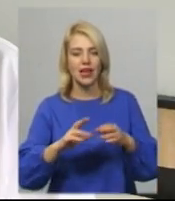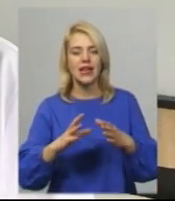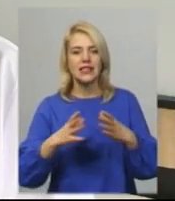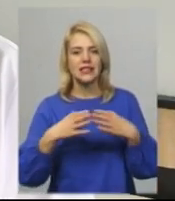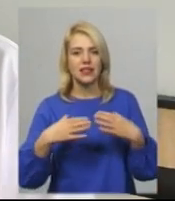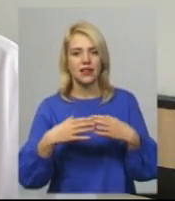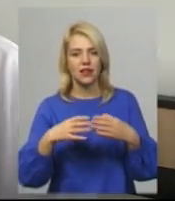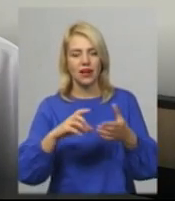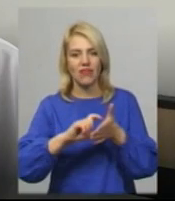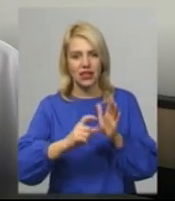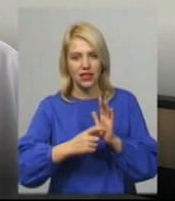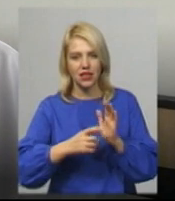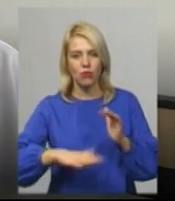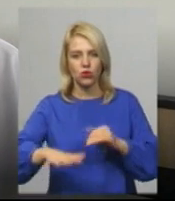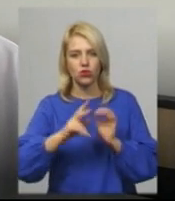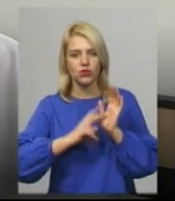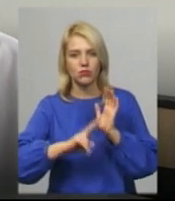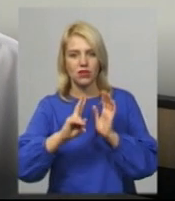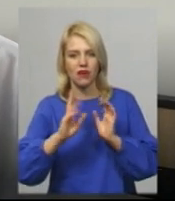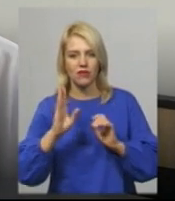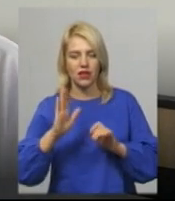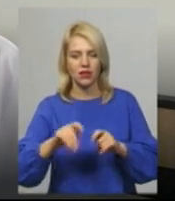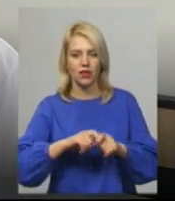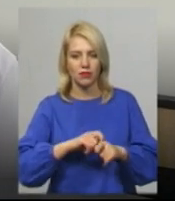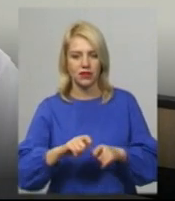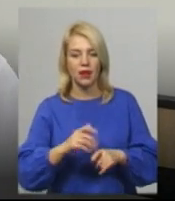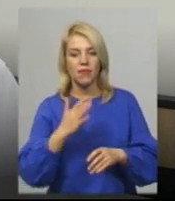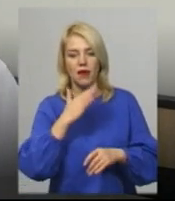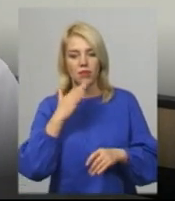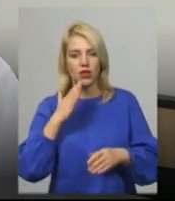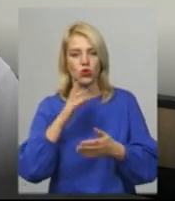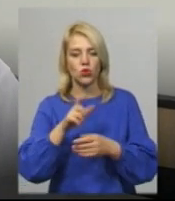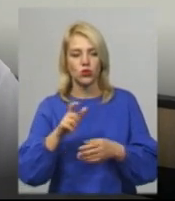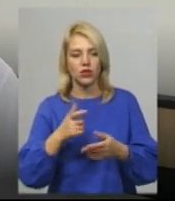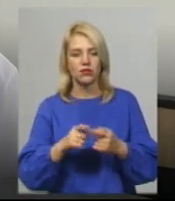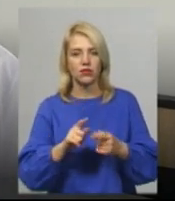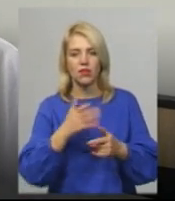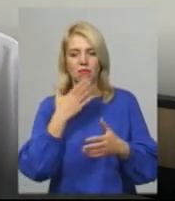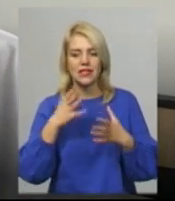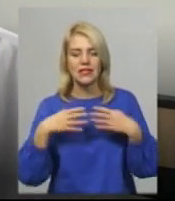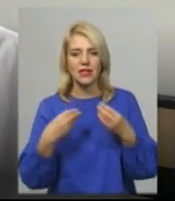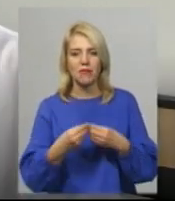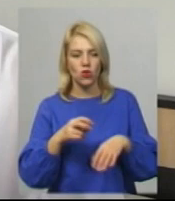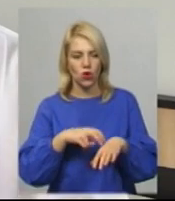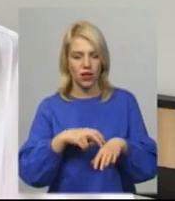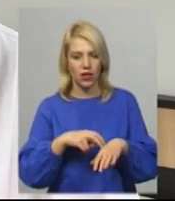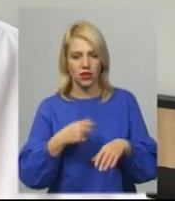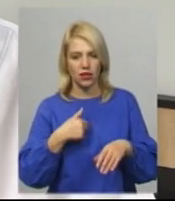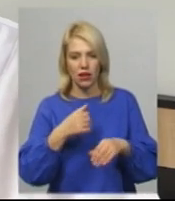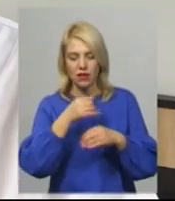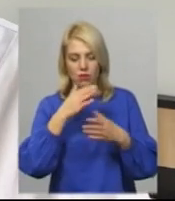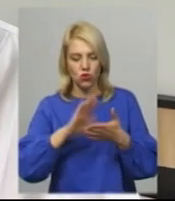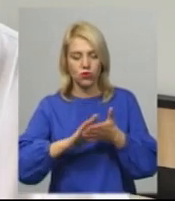Багато є людей, які в місті склали декларації, а так як немає сімейного лікаря, то ми не можемо з дітьми склати